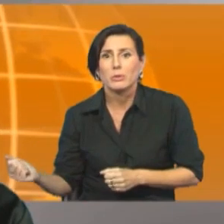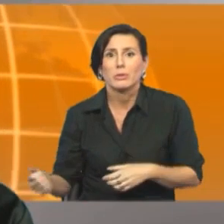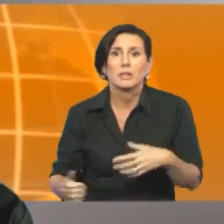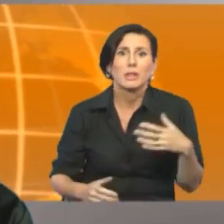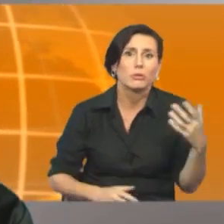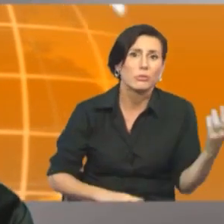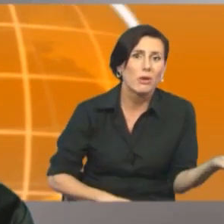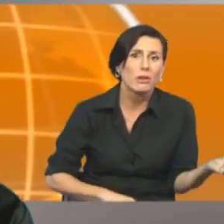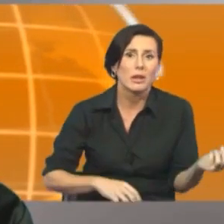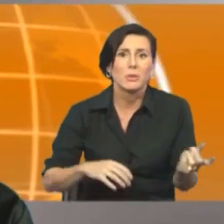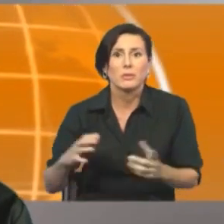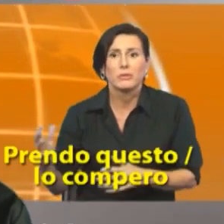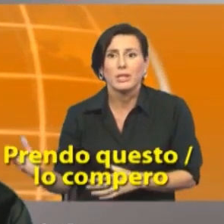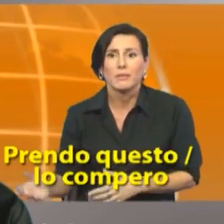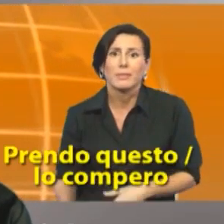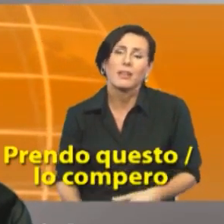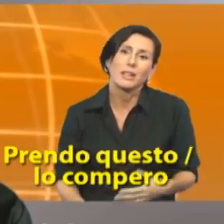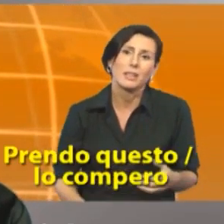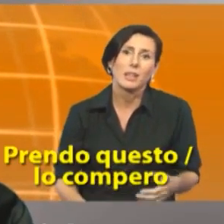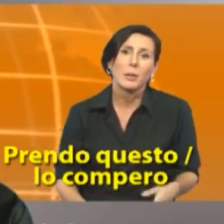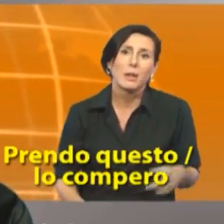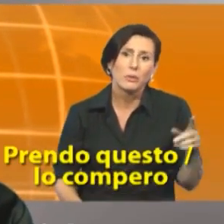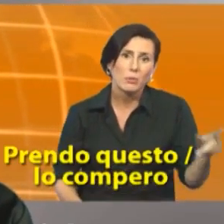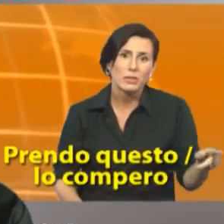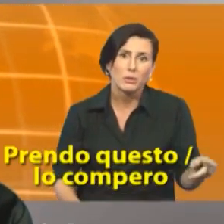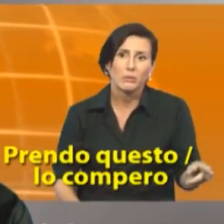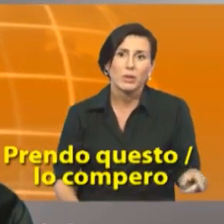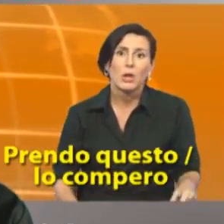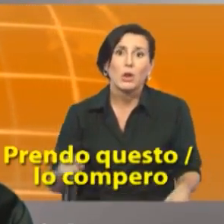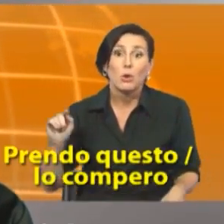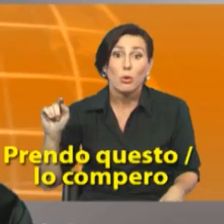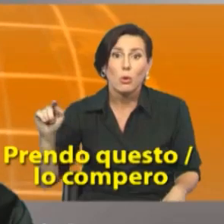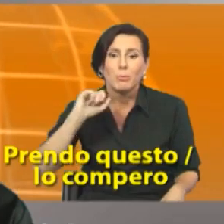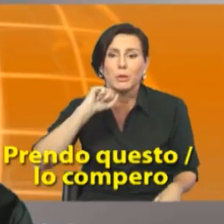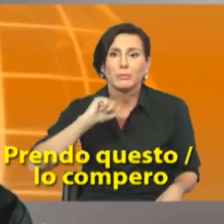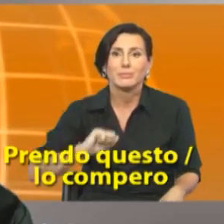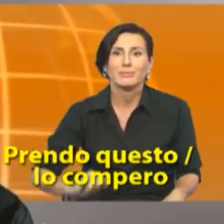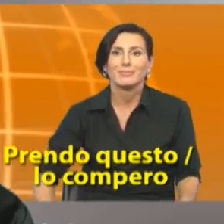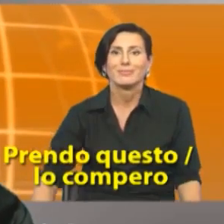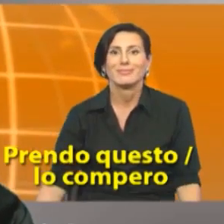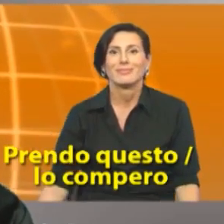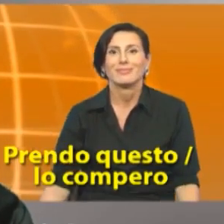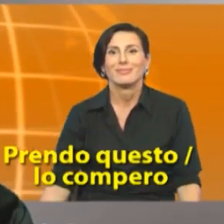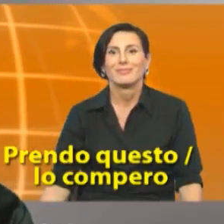a posto tirato fuori e messo via avanti prendo questo lo compero